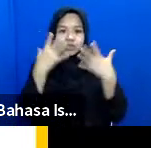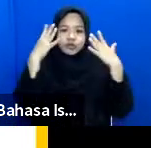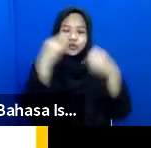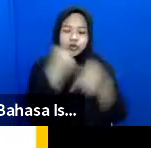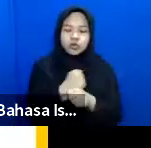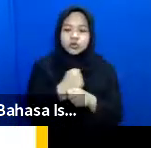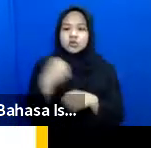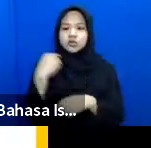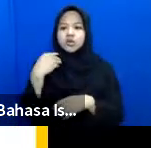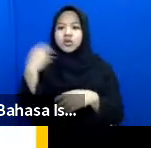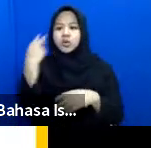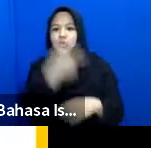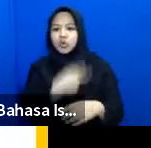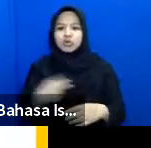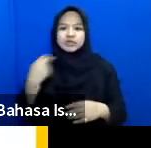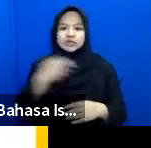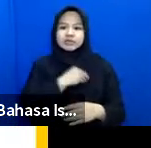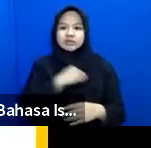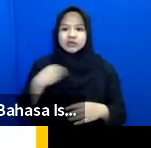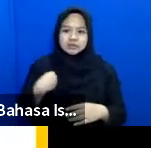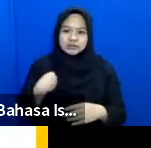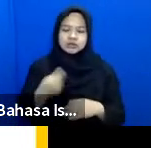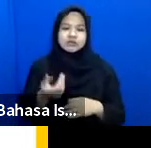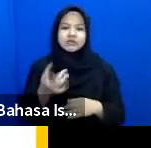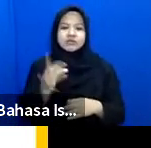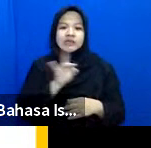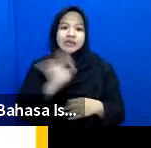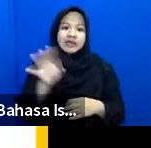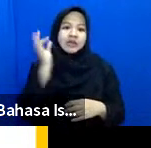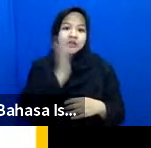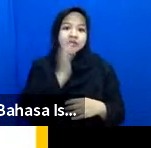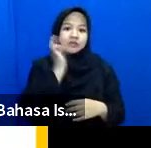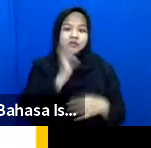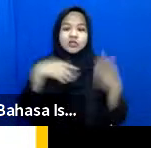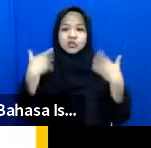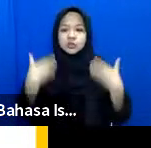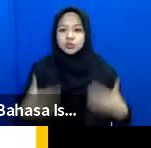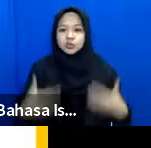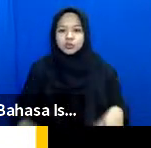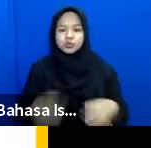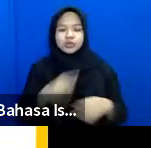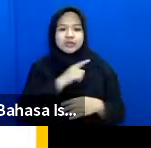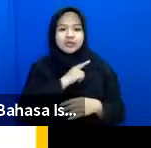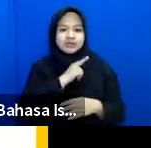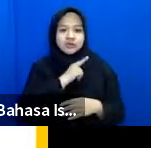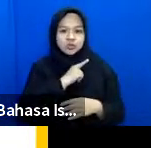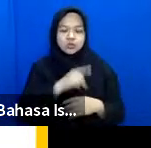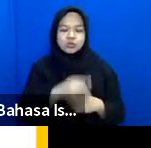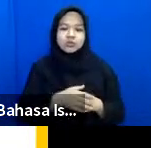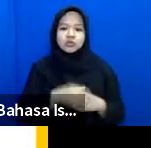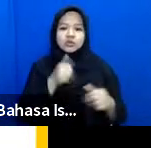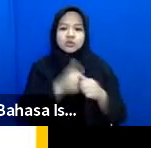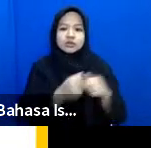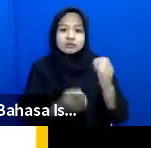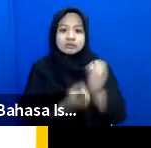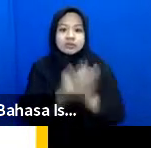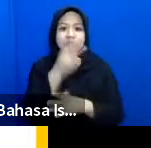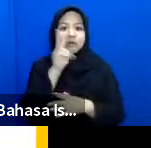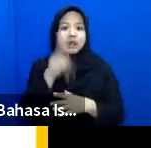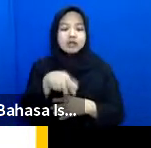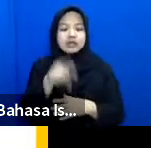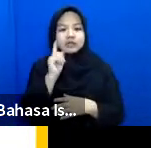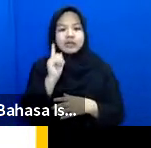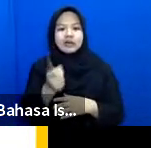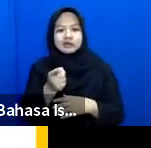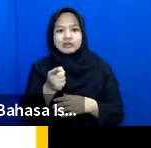pada kondisi medisnya kelainan fungsi yang ada di dalam tubuh kemudian berkembang lagi ada